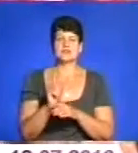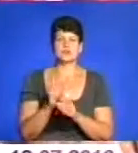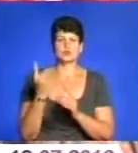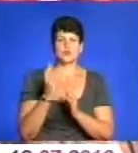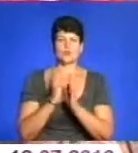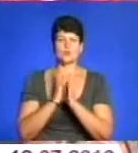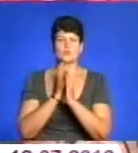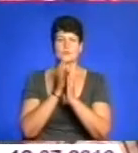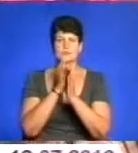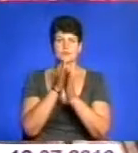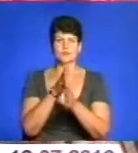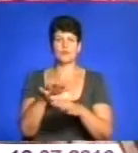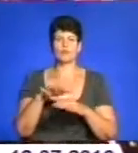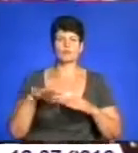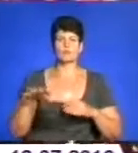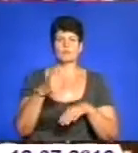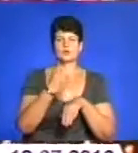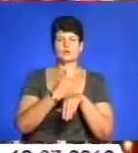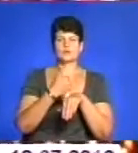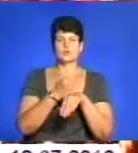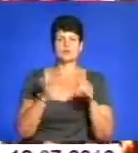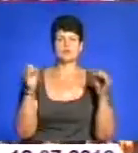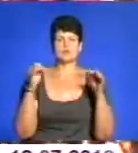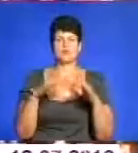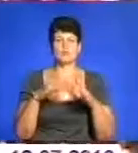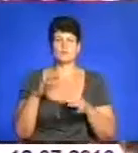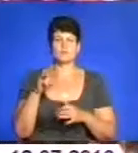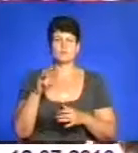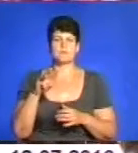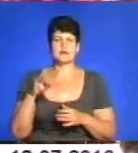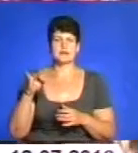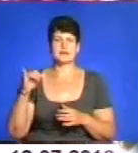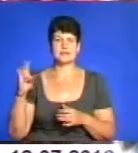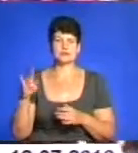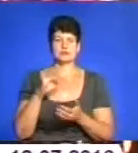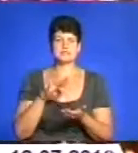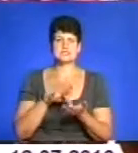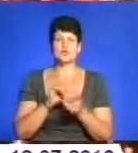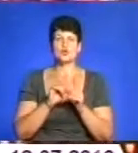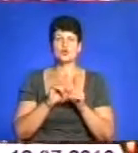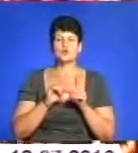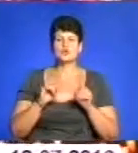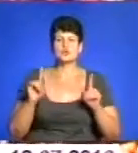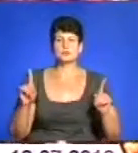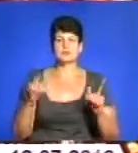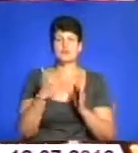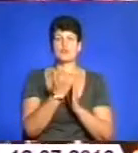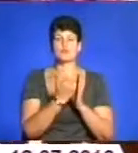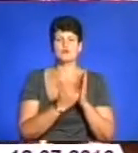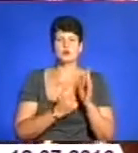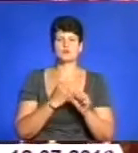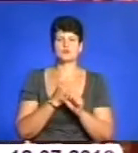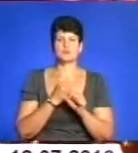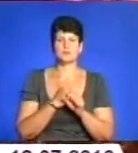до площі перед головним собором Марійського духовного центру. Особливо євангелізаційну програму влаштували у